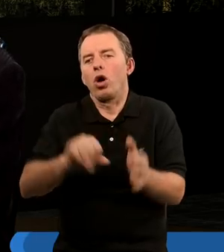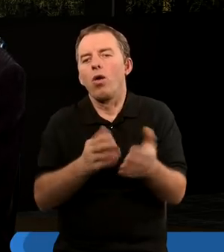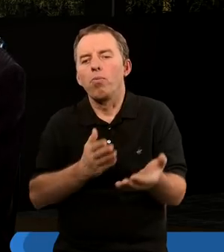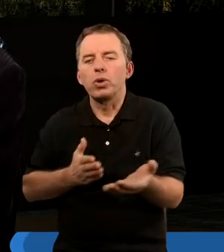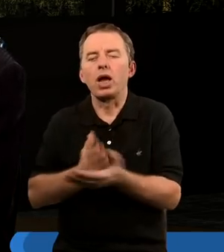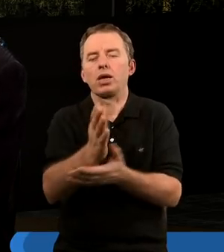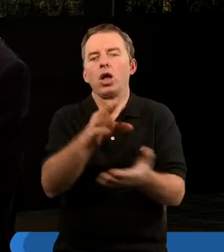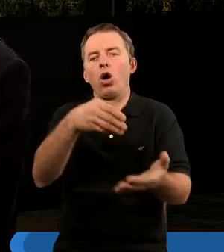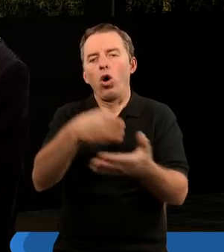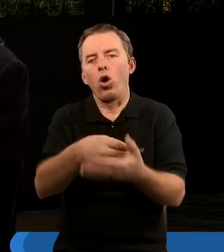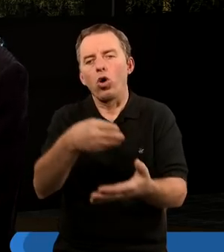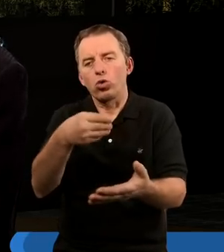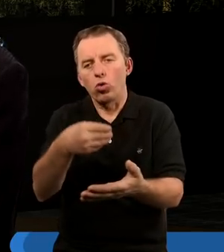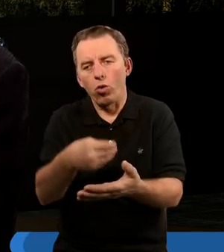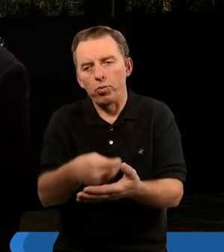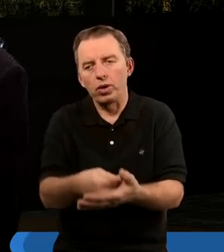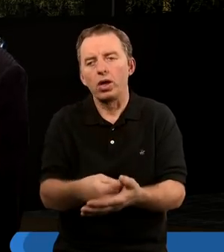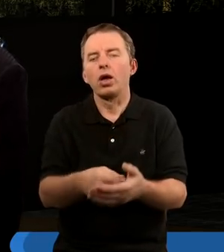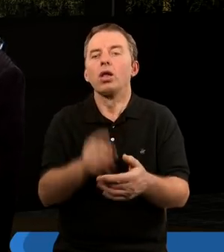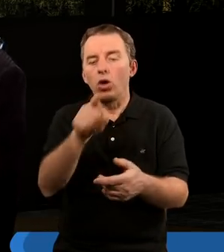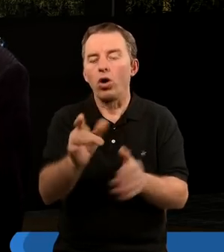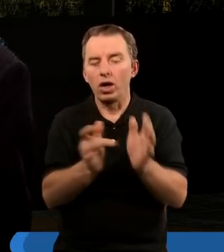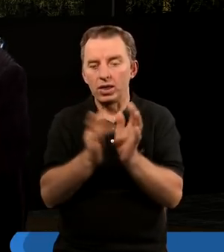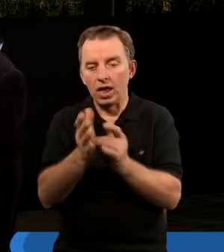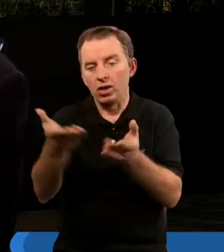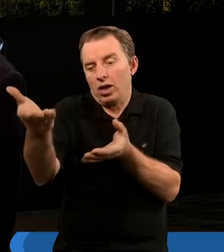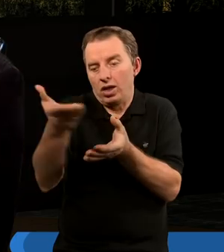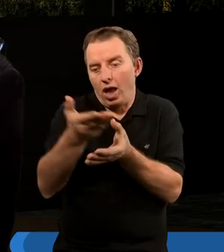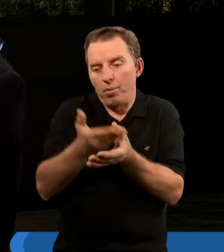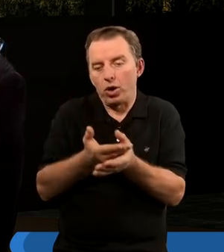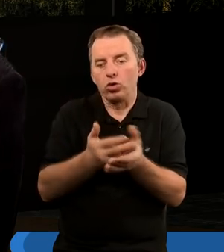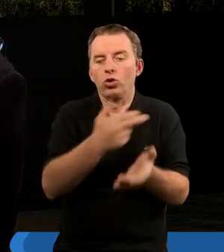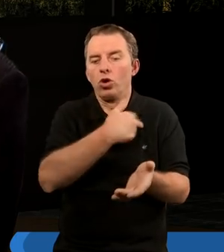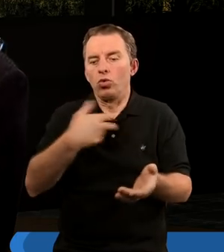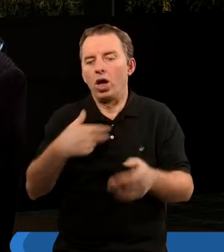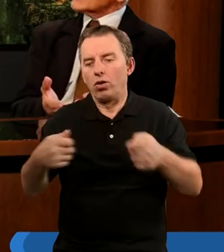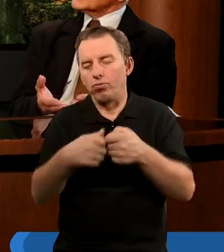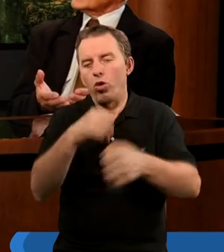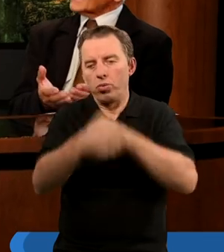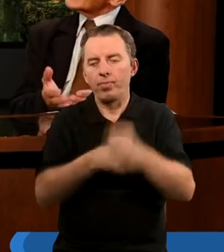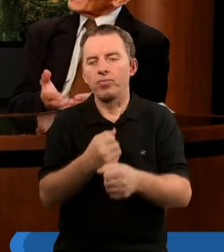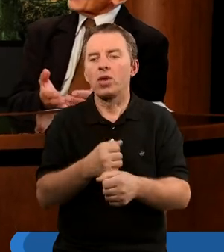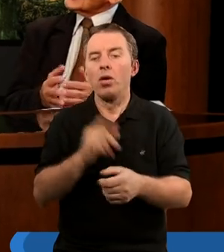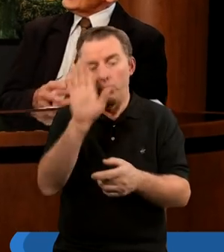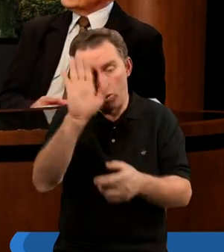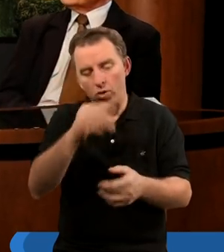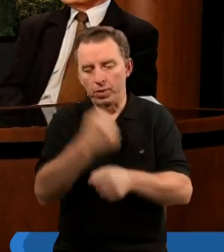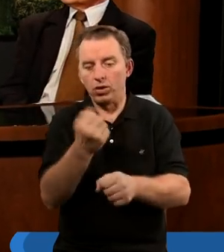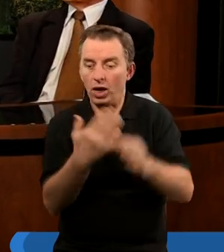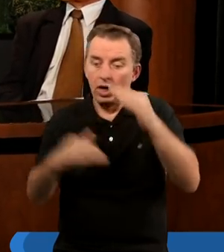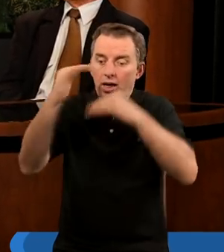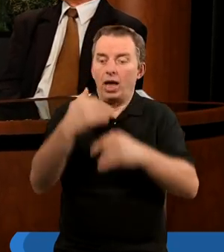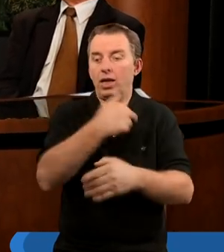odkupienie i to, że On nas zaprosił do współpracy z sobą. On pracuje nad nami,